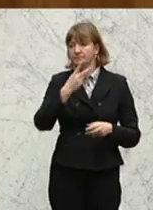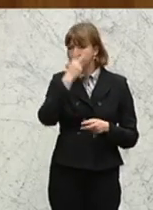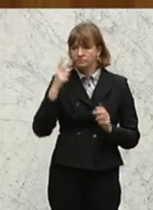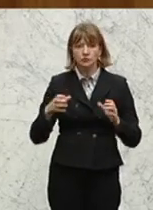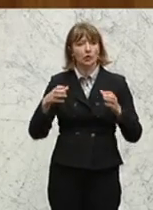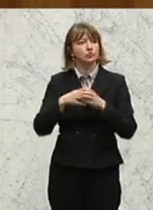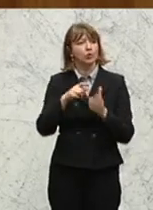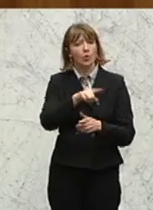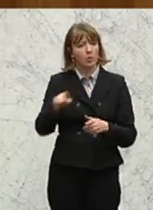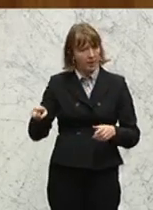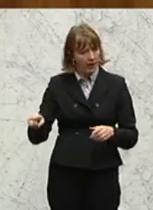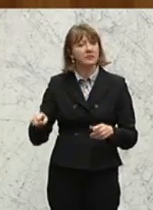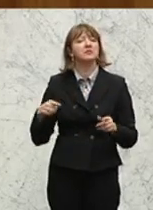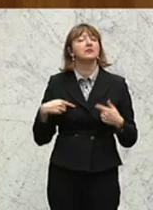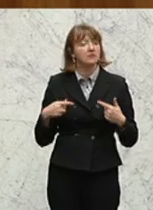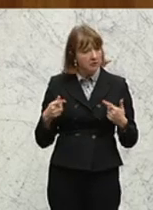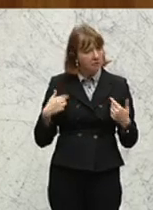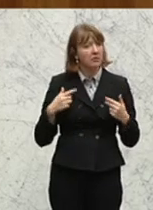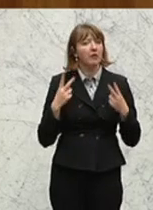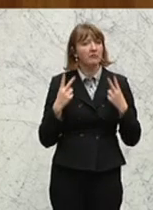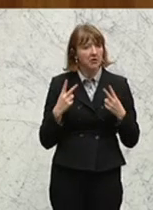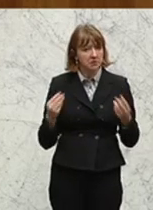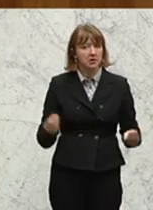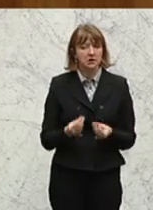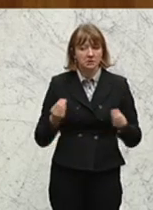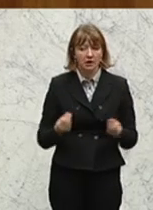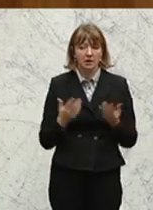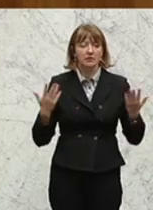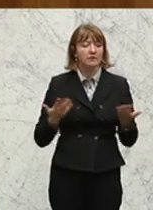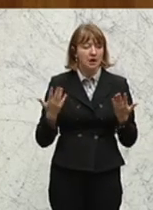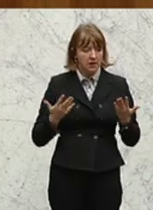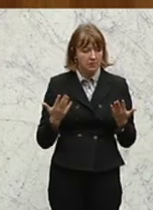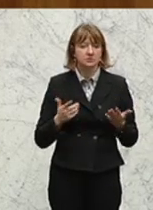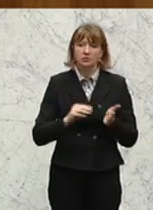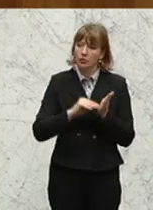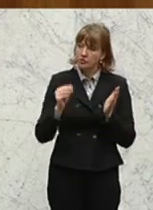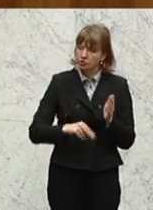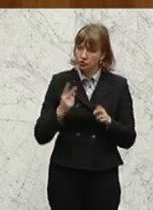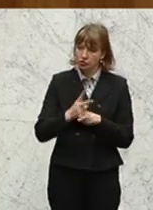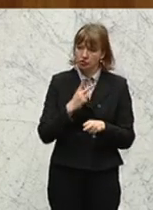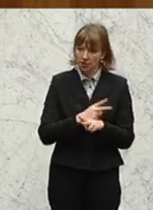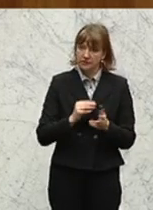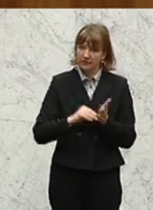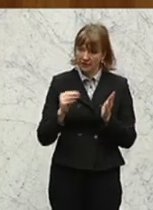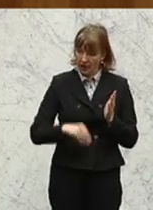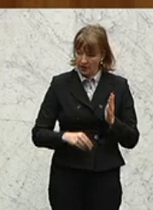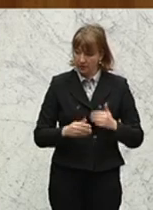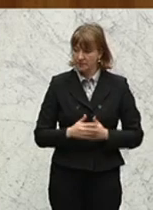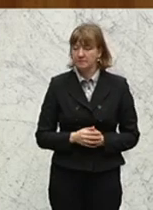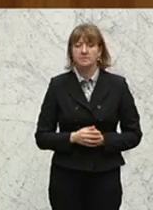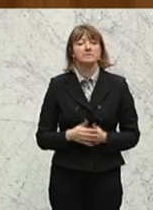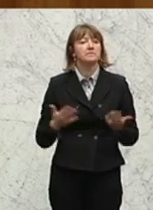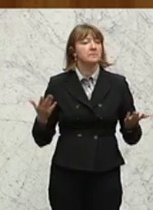Volksgruppen waren einige weitere Ereignisse von großer Bedeutung, nämlich unter anderem die Unterzeichnung des Staatsvertrags.